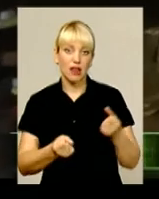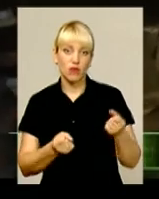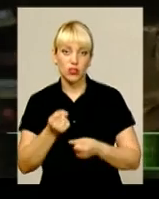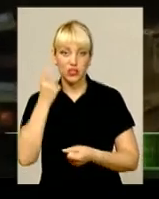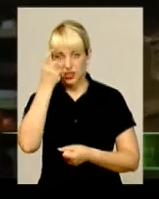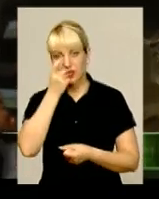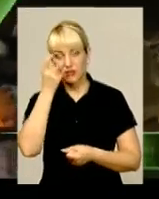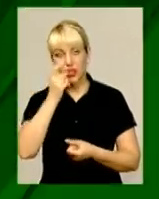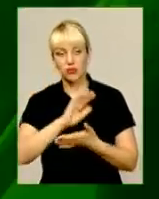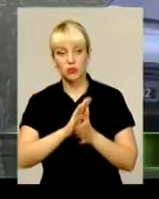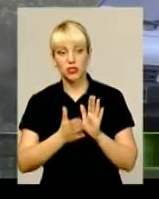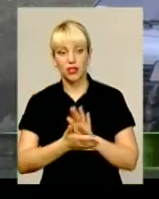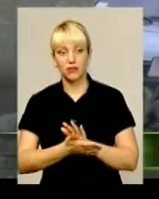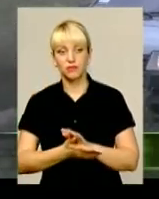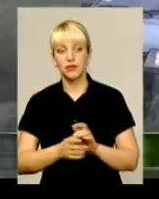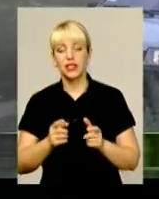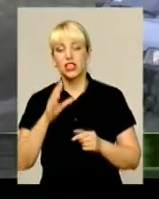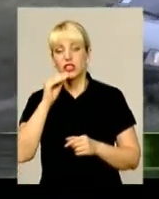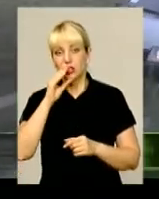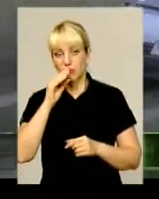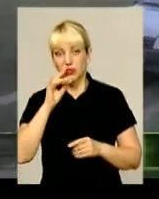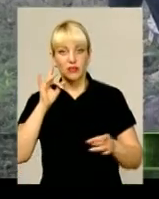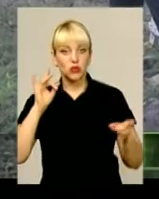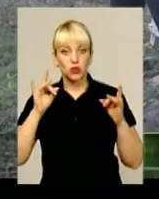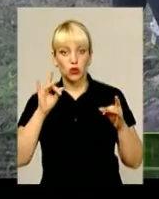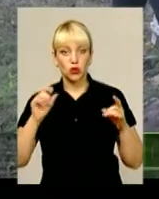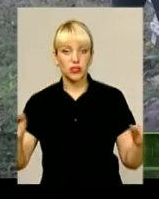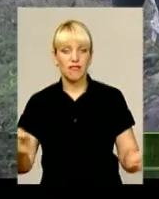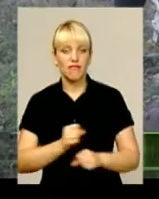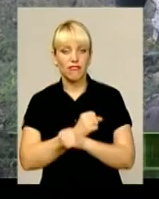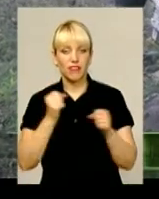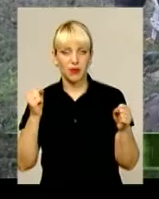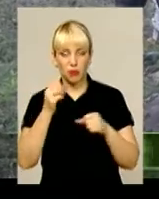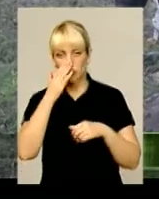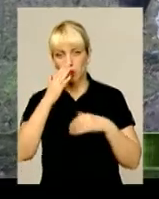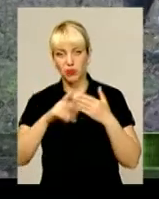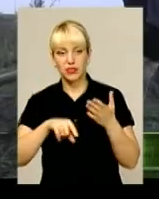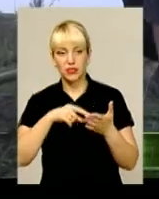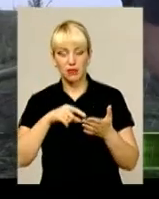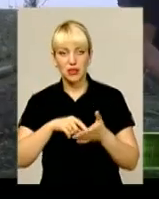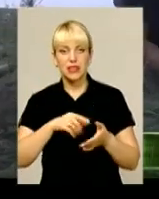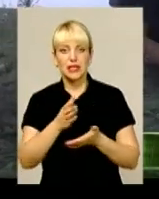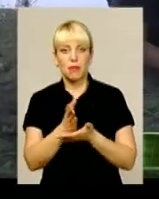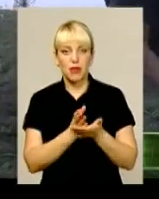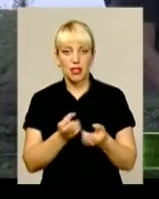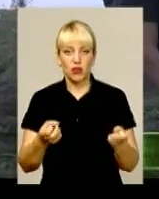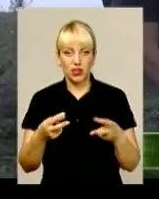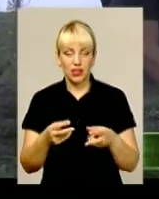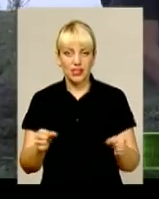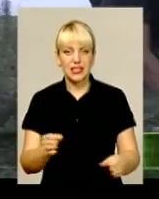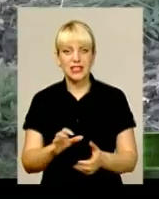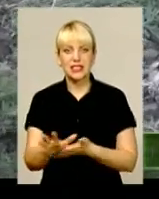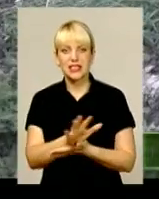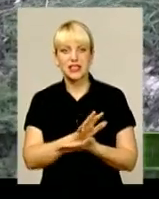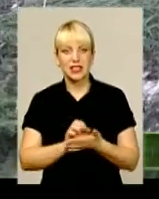в нетверезому стані. Шепетівку сколихнули вибухи. Поблизу міста піротехніки знищили майже 2 тисячі боєприпасів